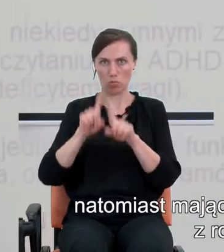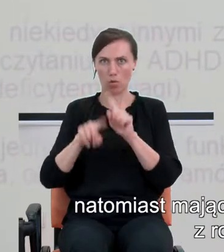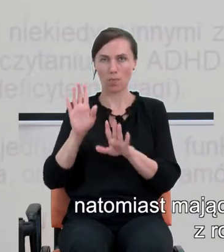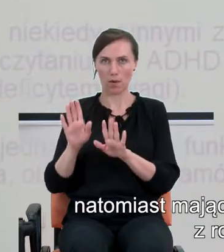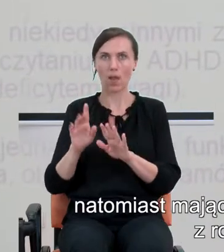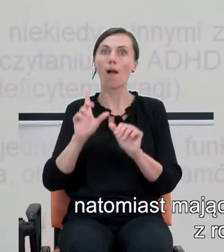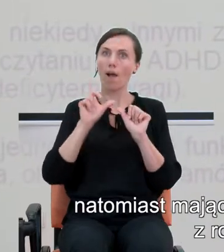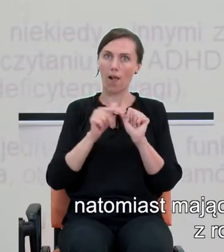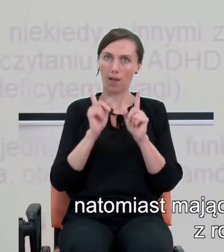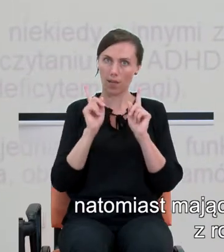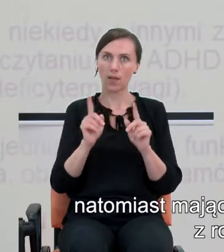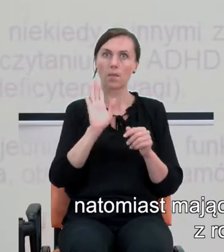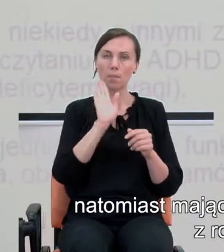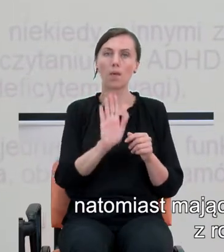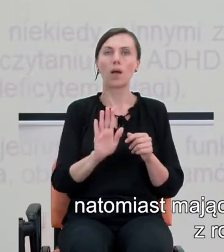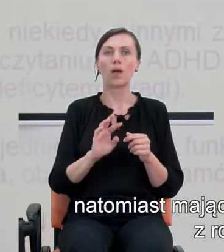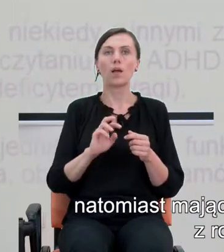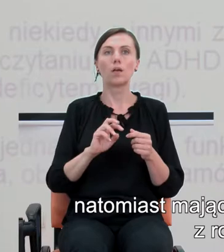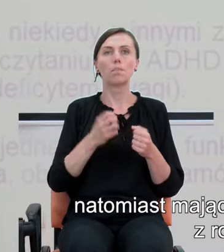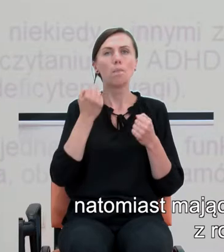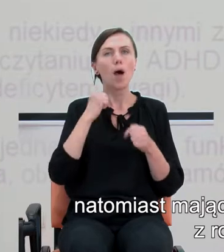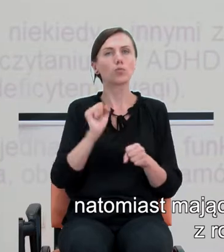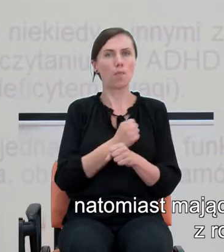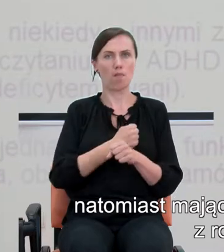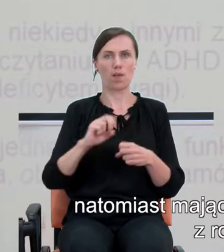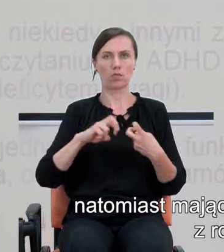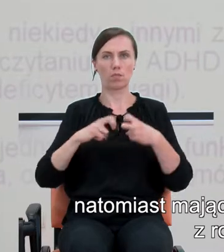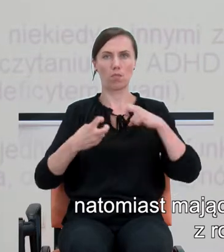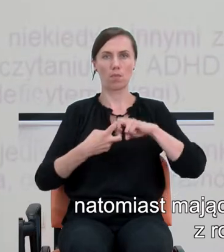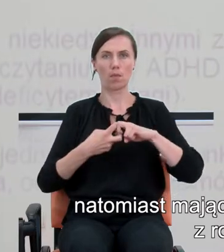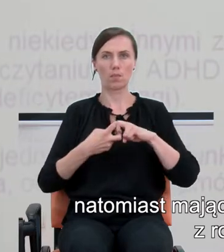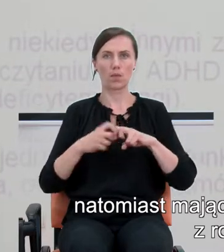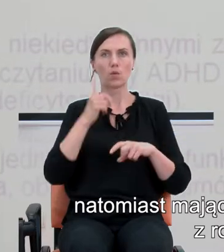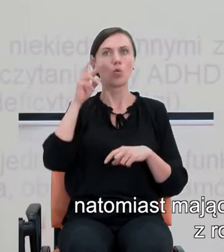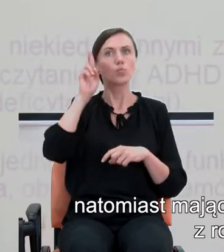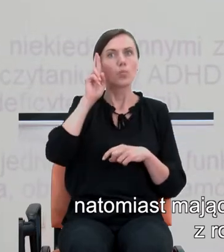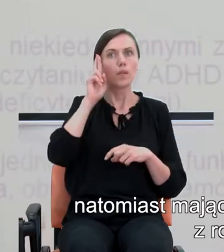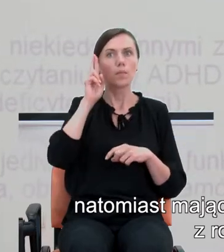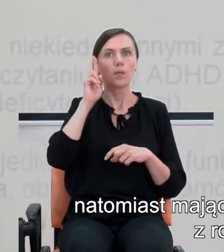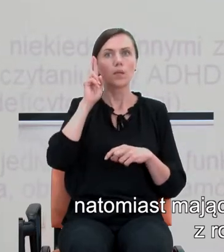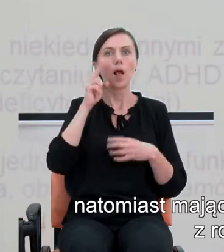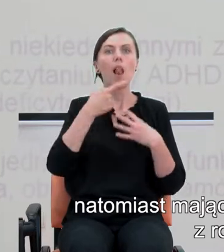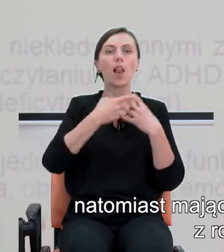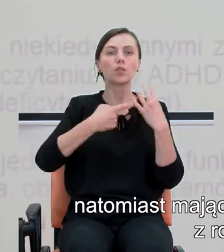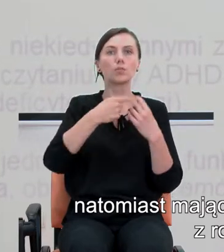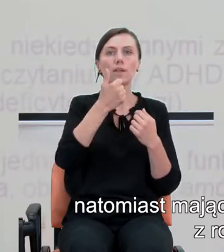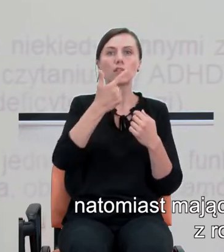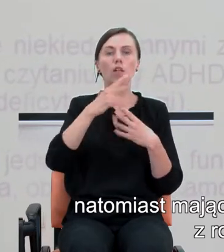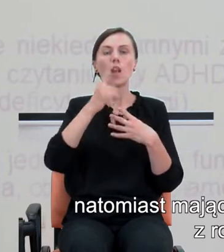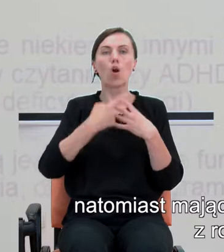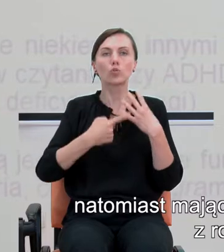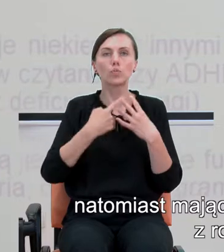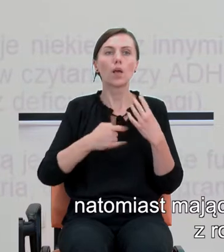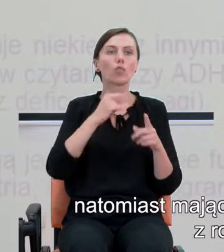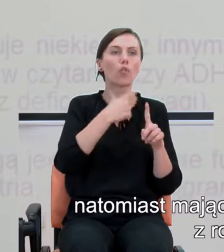natomiast mającą bardzo poważne problemy z rozumieniem liczb, z